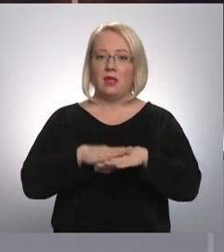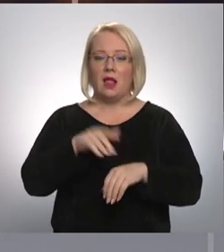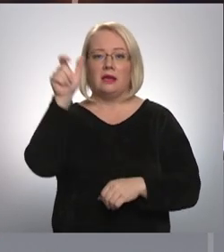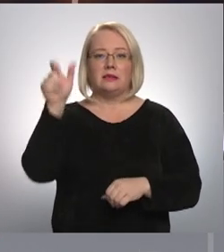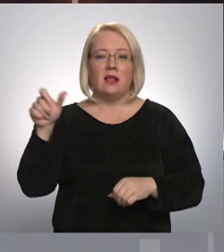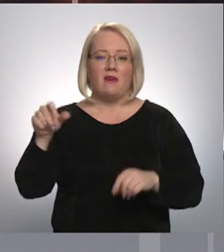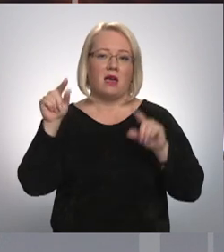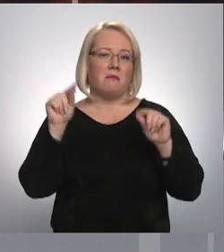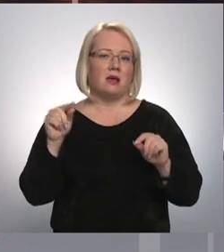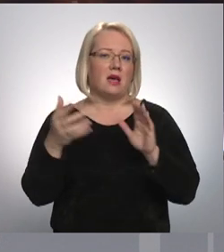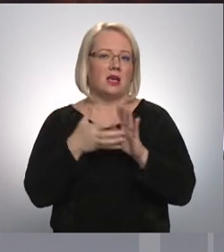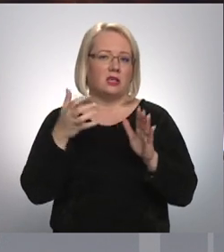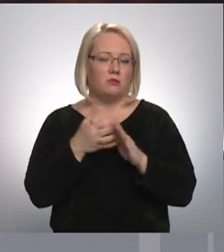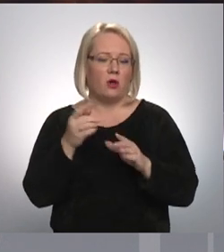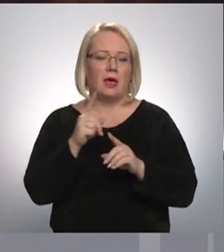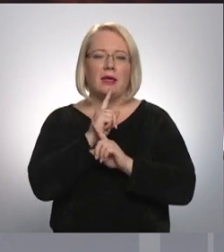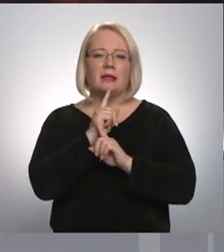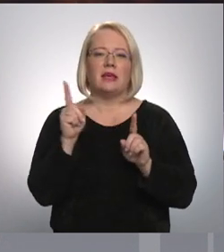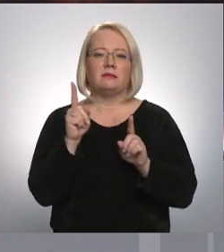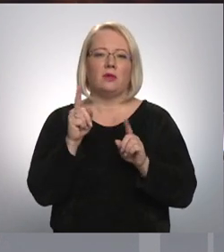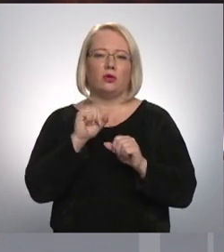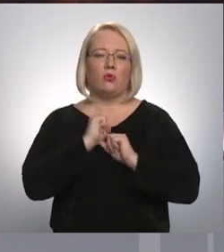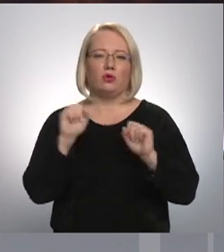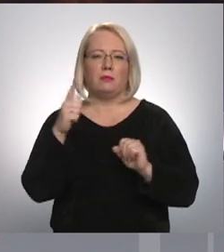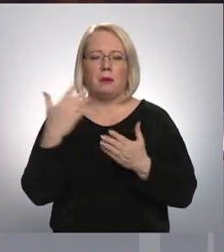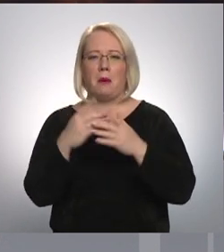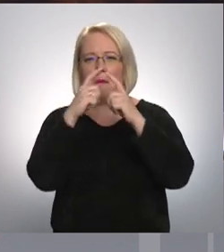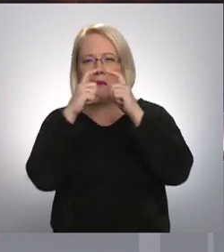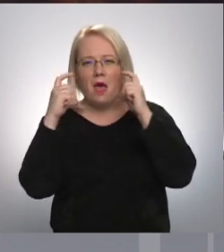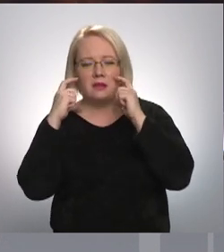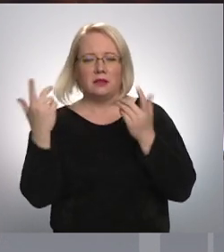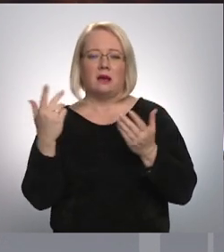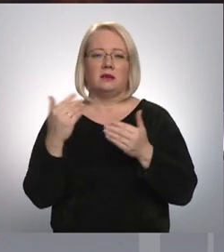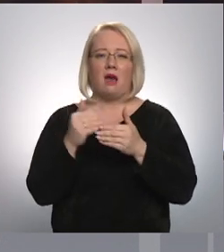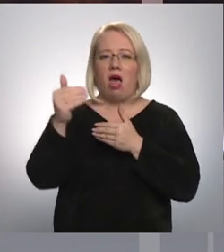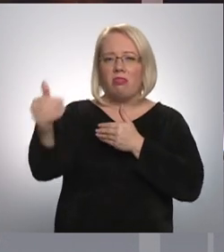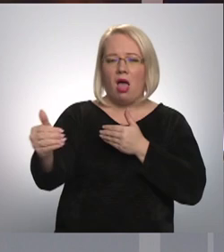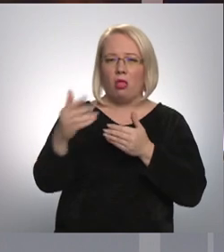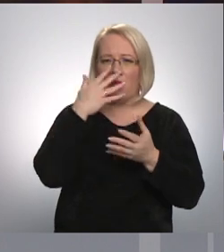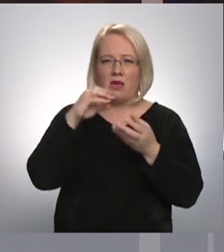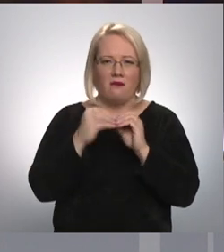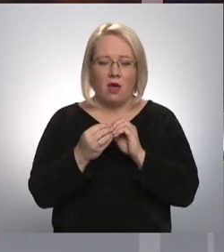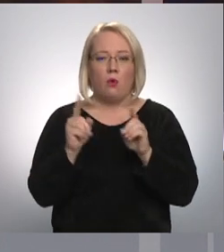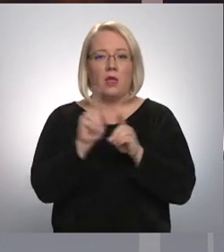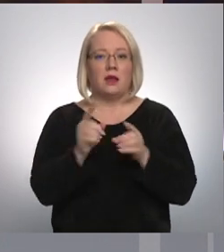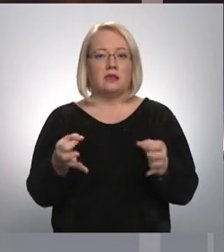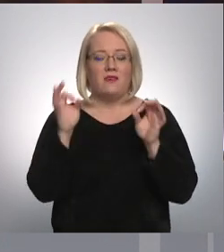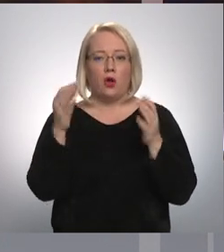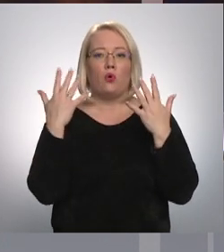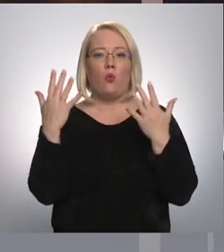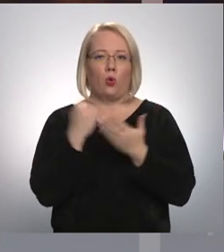daudz mazāk izmanto nespecifiskos drošības līdzekļus, piemēram, maskas, pietiekama atāluma citam no cita un, kas ļoti svarīgi, roku